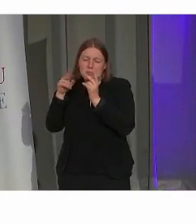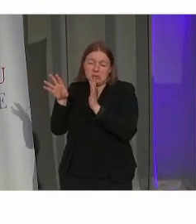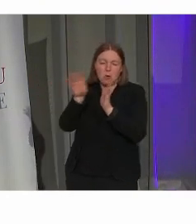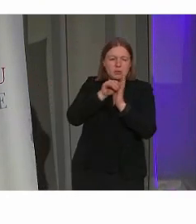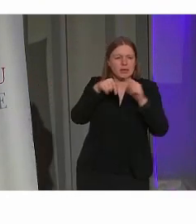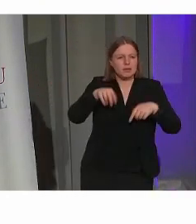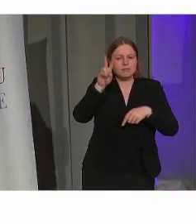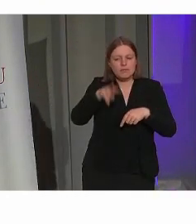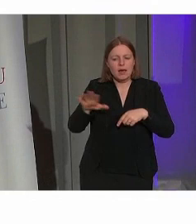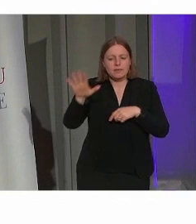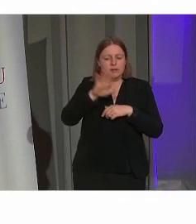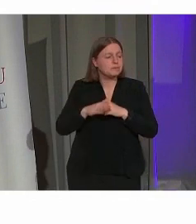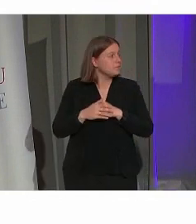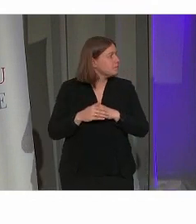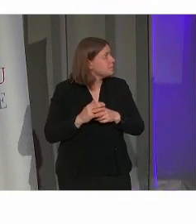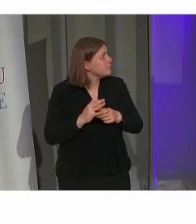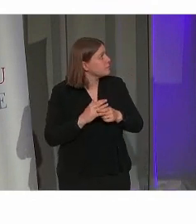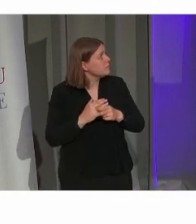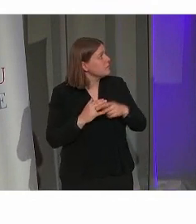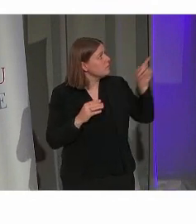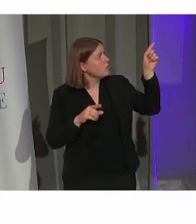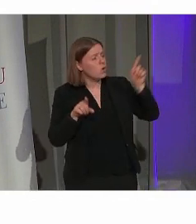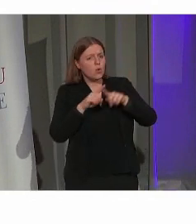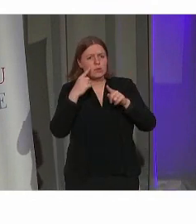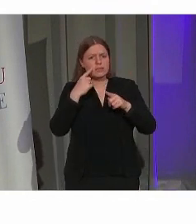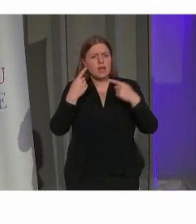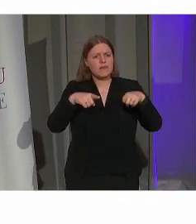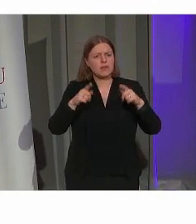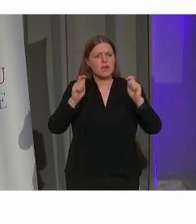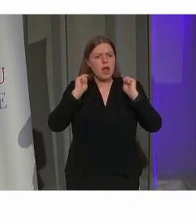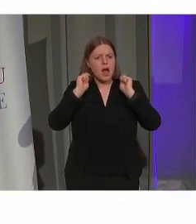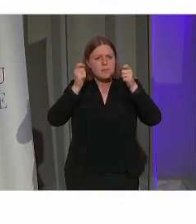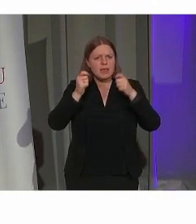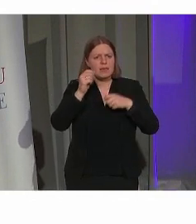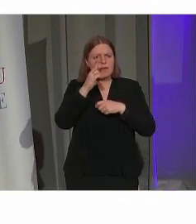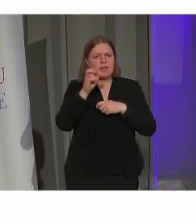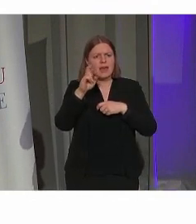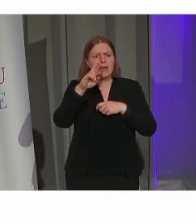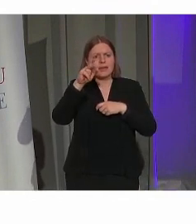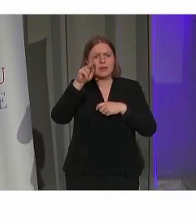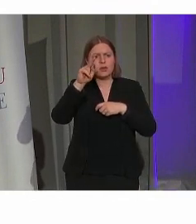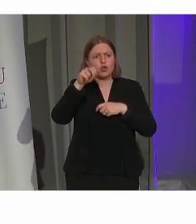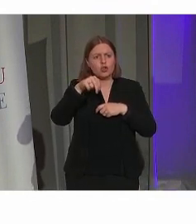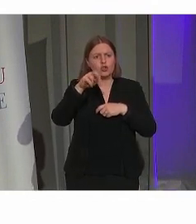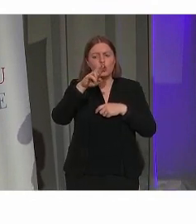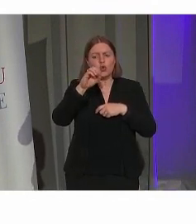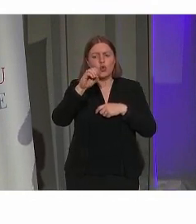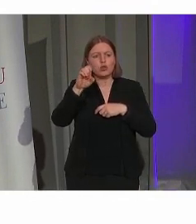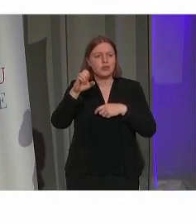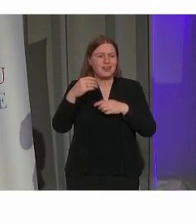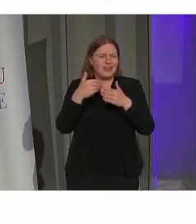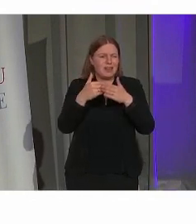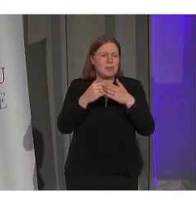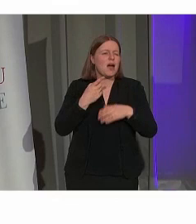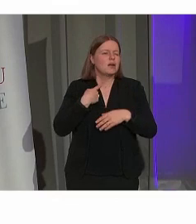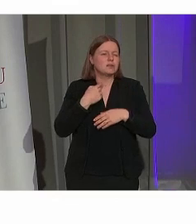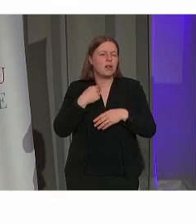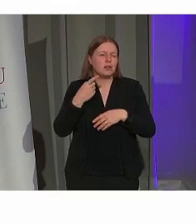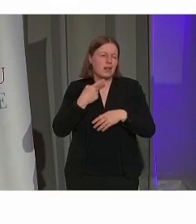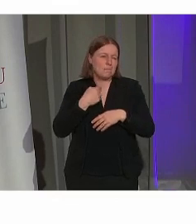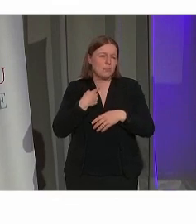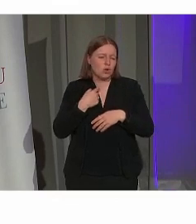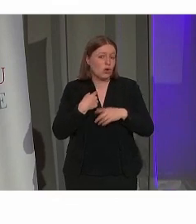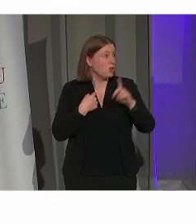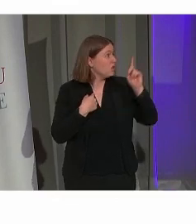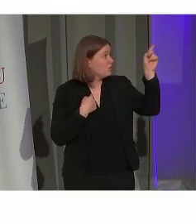halen, Abday van Herkroden hier op de foto, luchtfoto van Abday van Herkroden in de rand van Hasselt. Is een locatie die